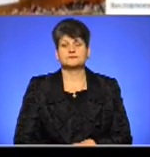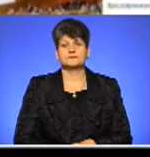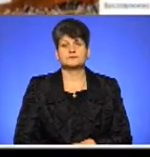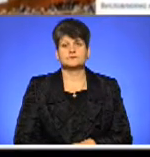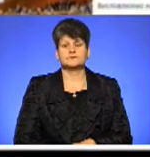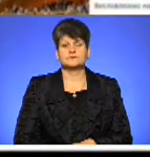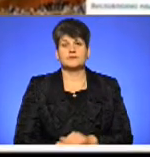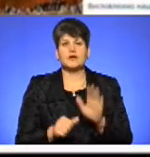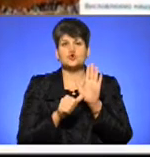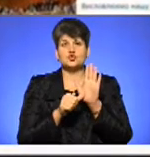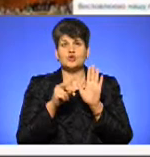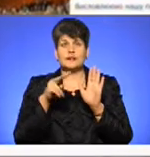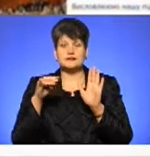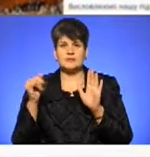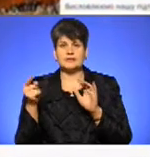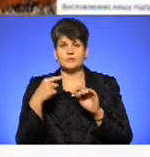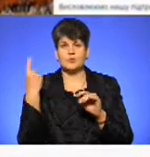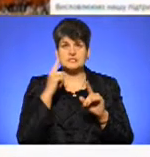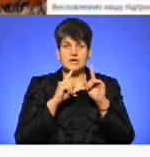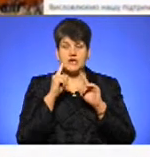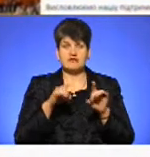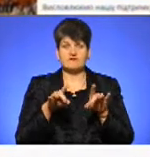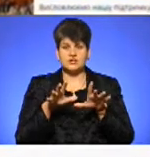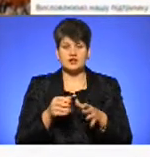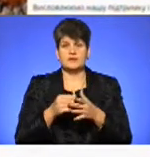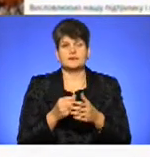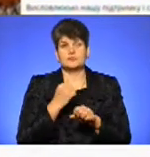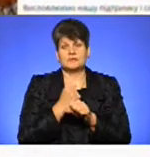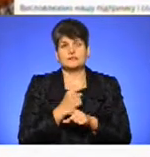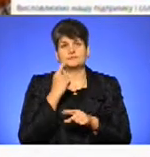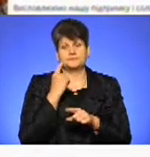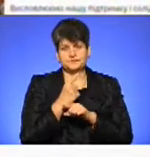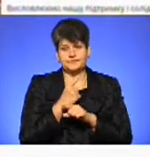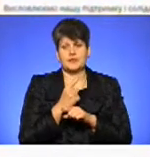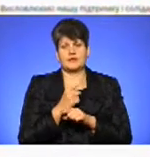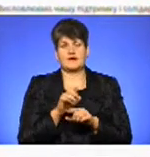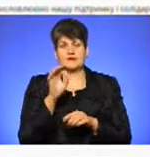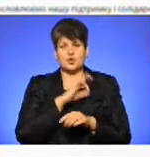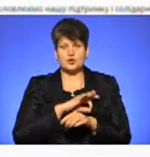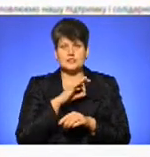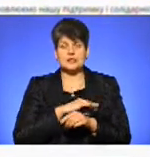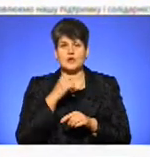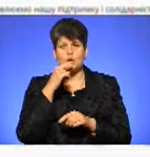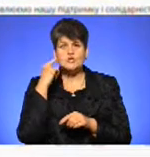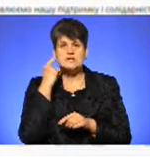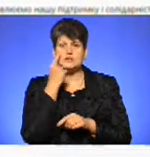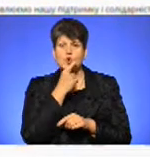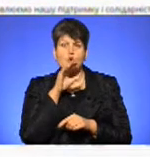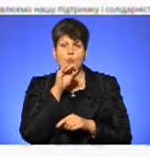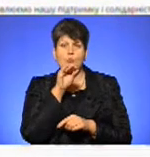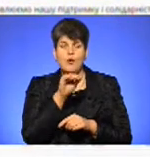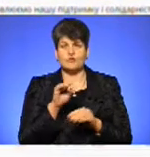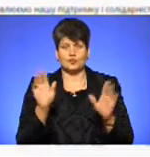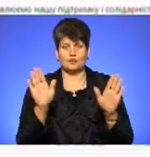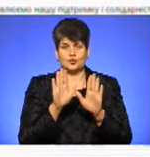6 листопада Тернопільська обласна рада вирішила встановити мораторій на публічне використання російськомовного культурного продукту в будь